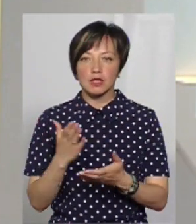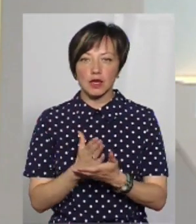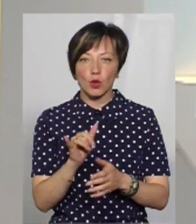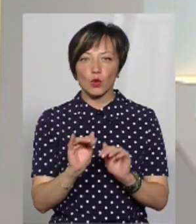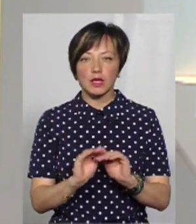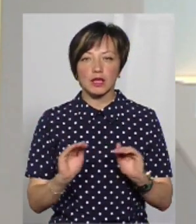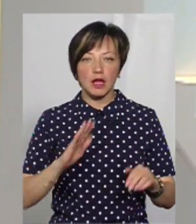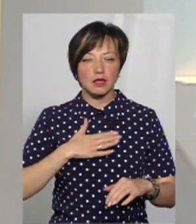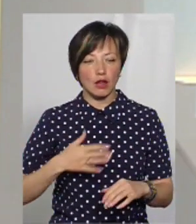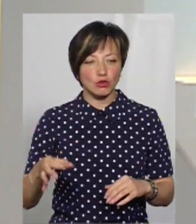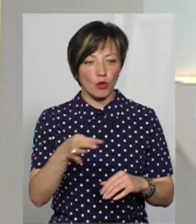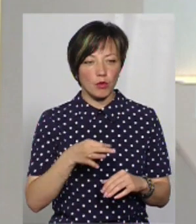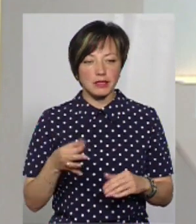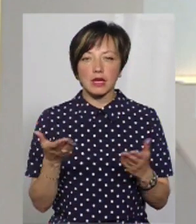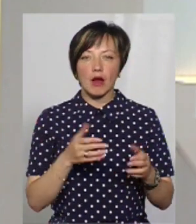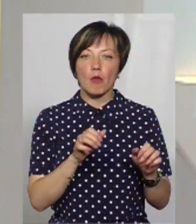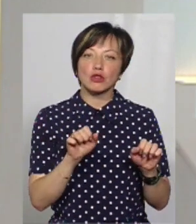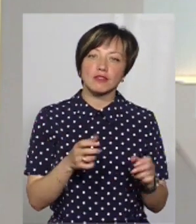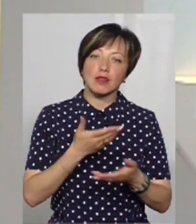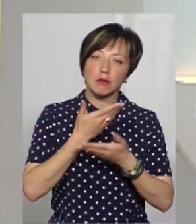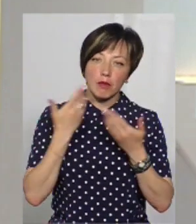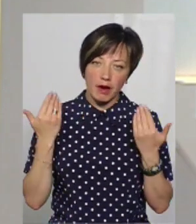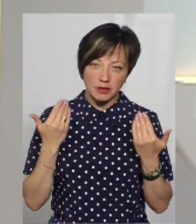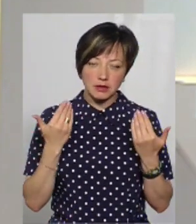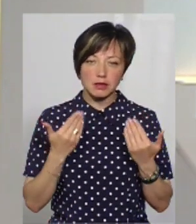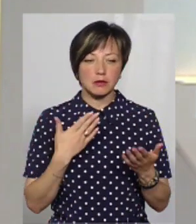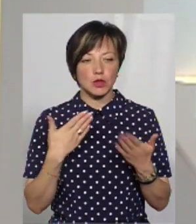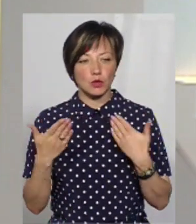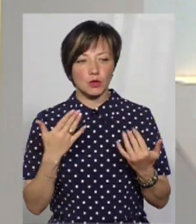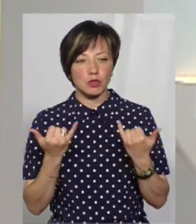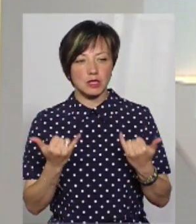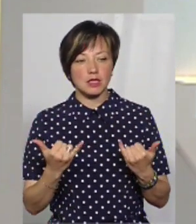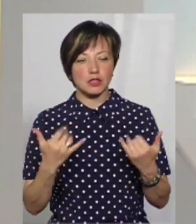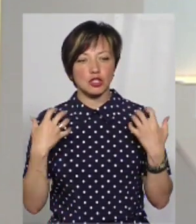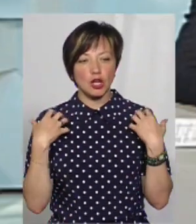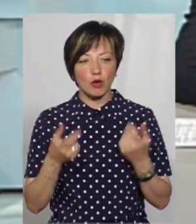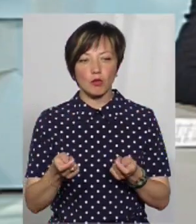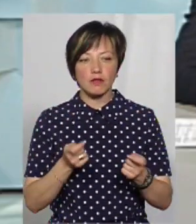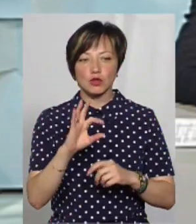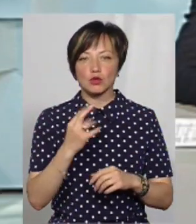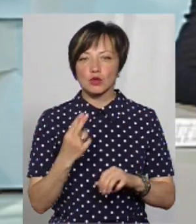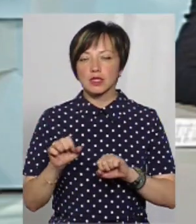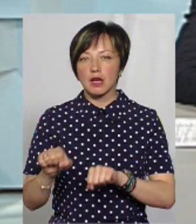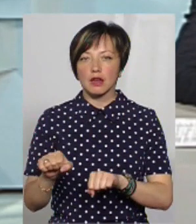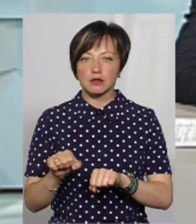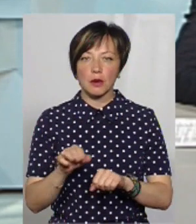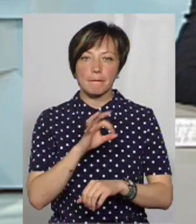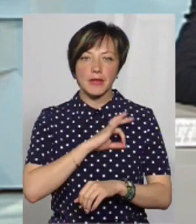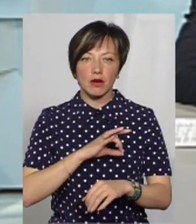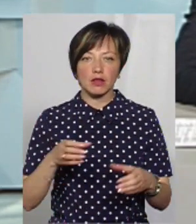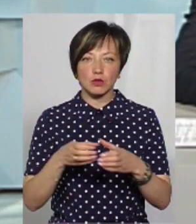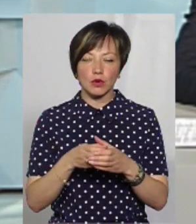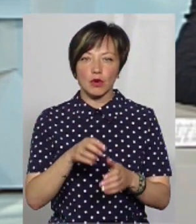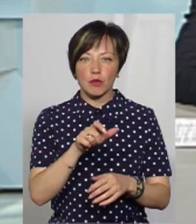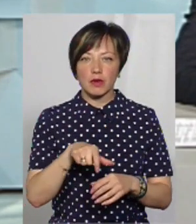цього у дітей нашої області, а яких, можливо, немає. Спілкуємось нині із начальником управління соціального захисту пільгових